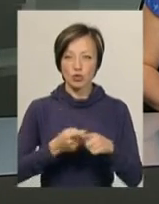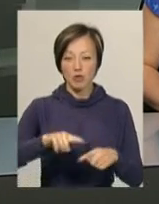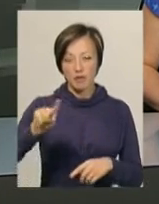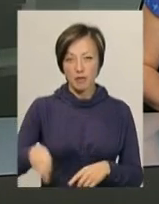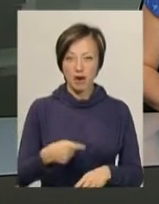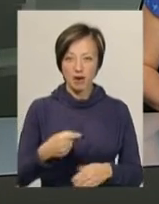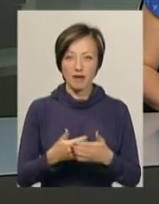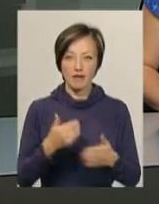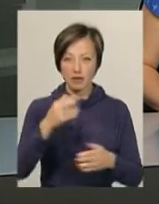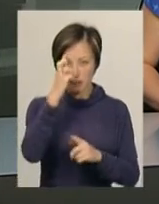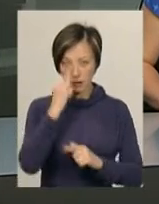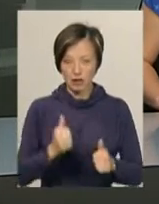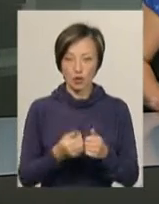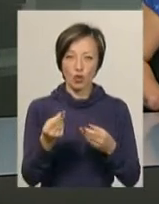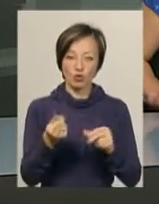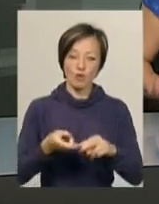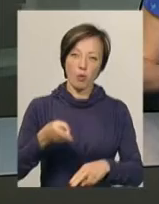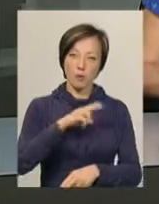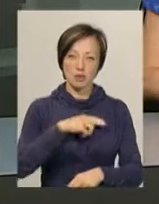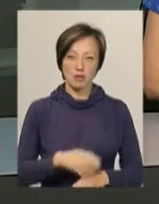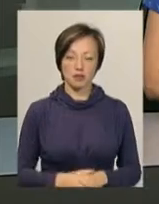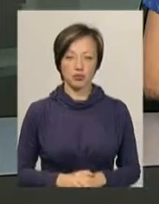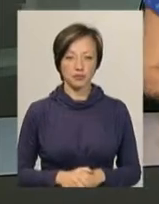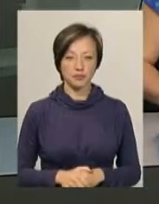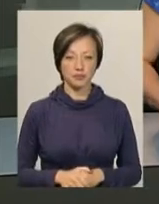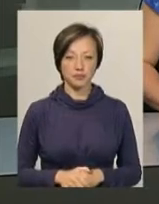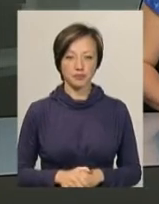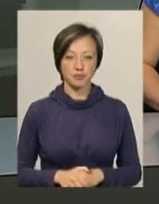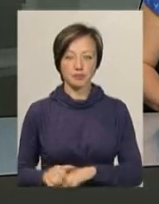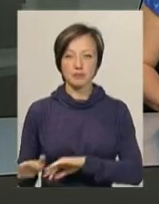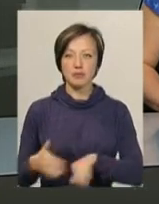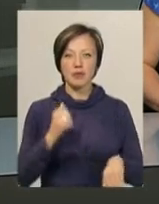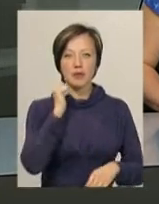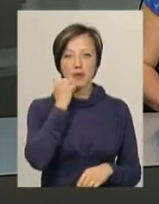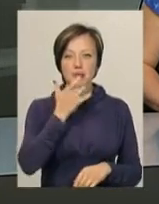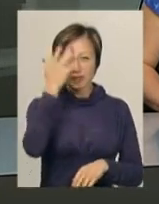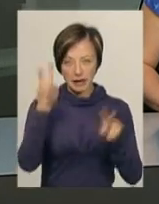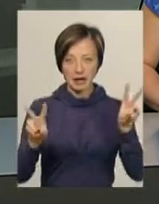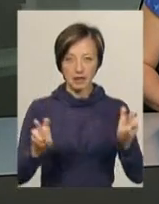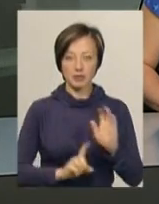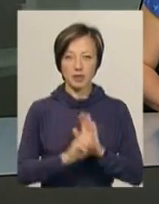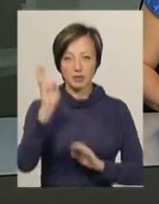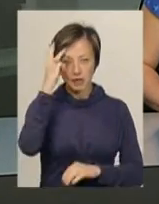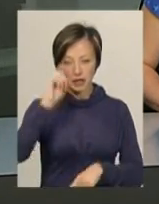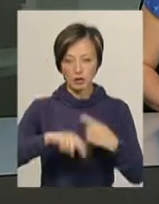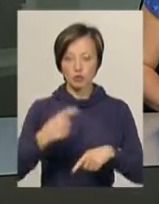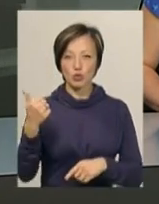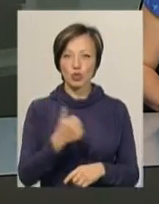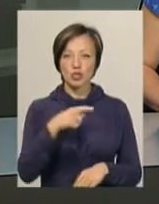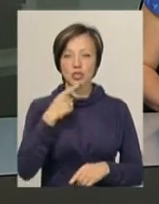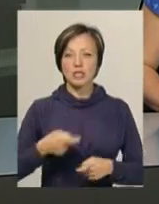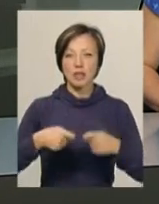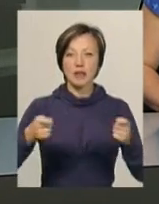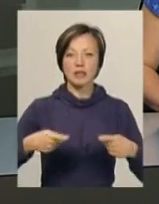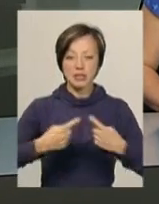вимагає від сусідньої країни грошову компенсацію. Бабине літо прийде на Хмельниччину наступного тижня, каже